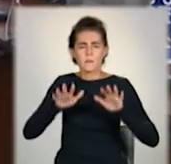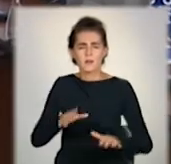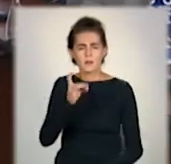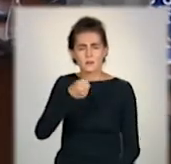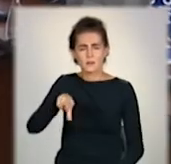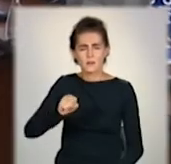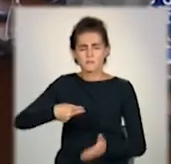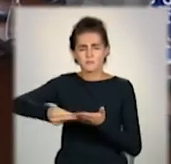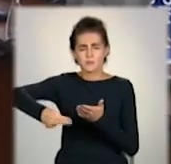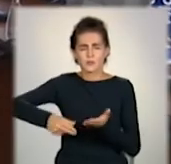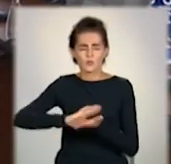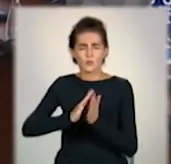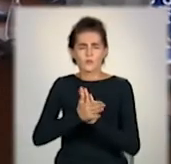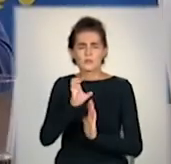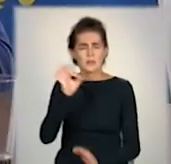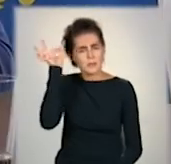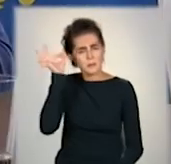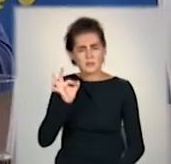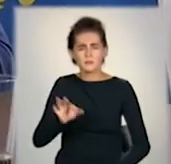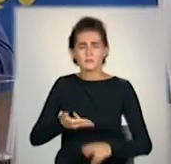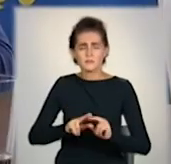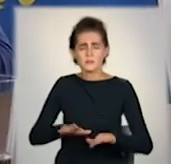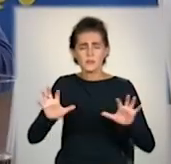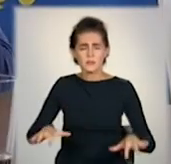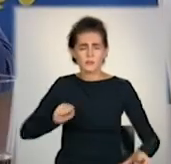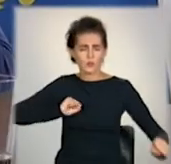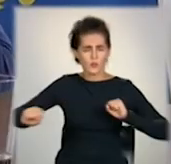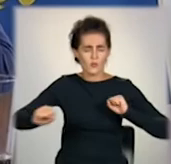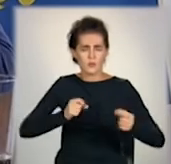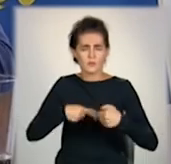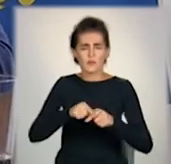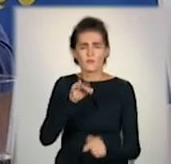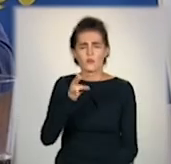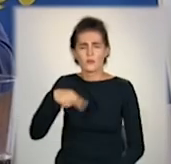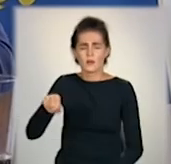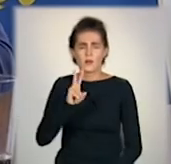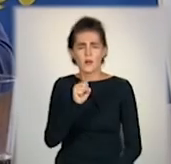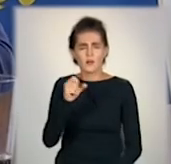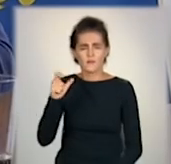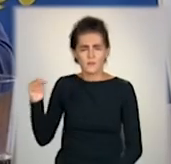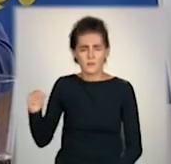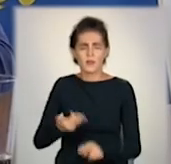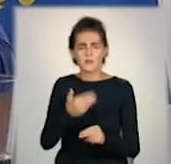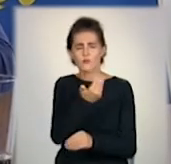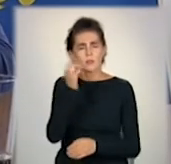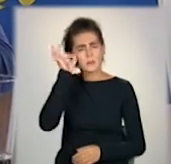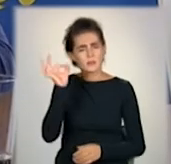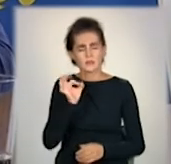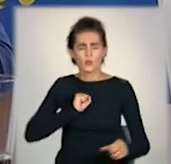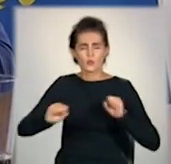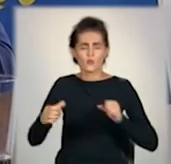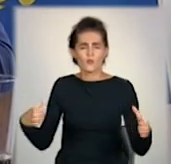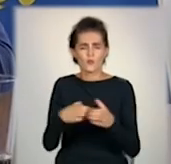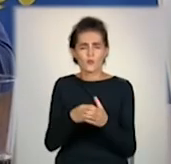підписали угоду з німецьким урядом про проєкт з фондом КФВ. Це німецький фонд, який, фінансова